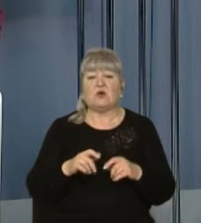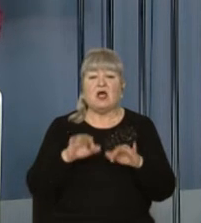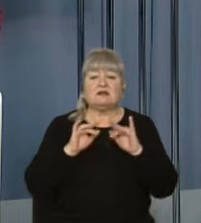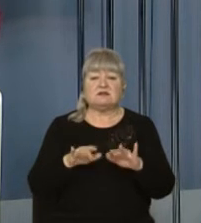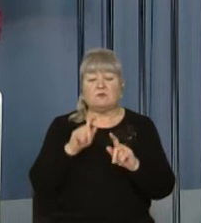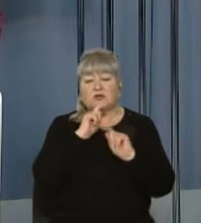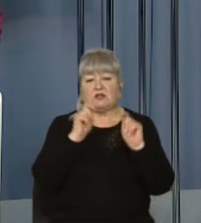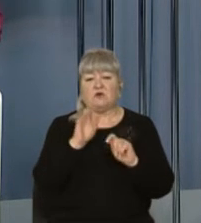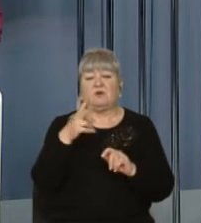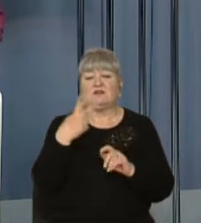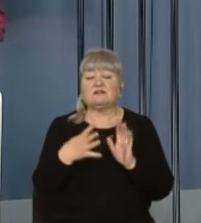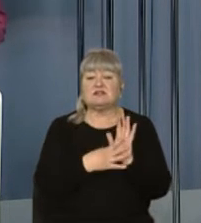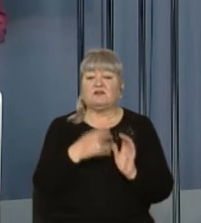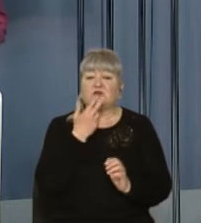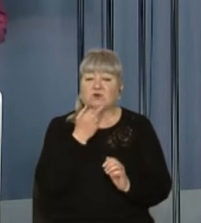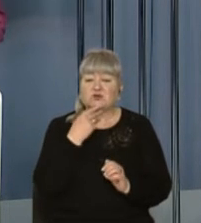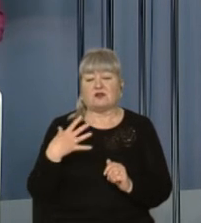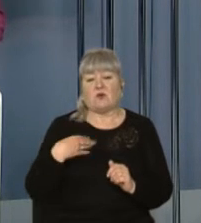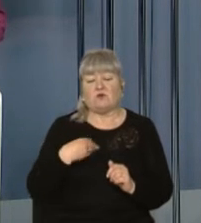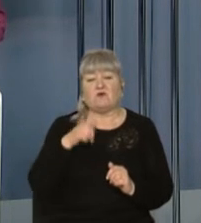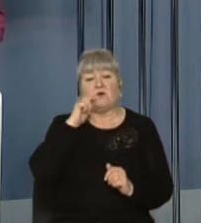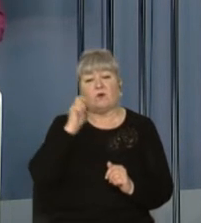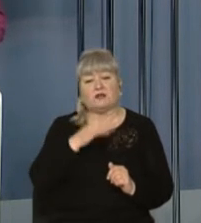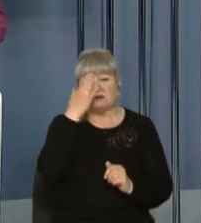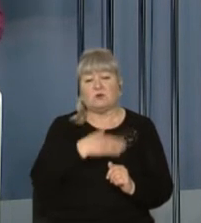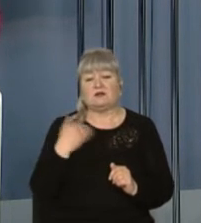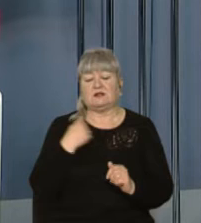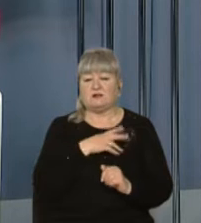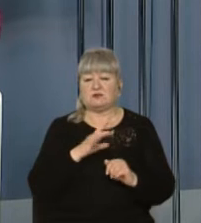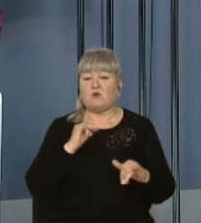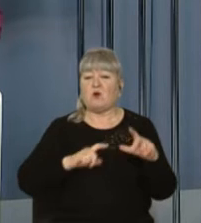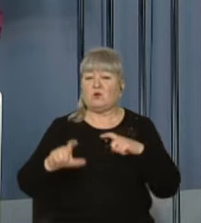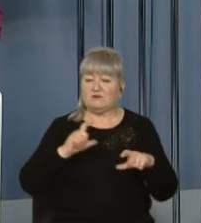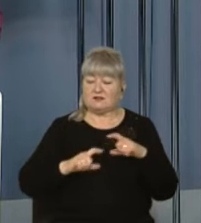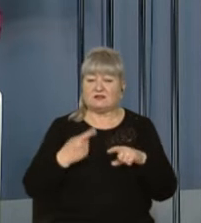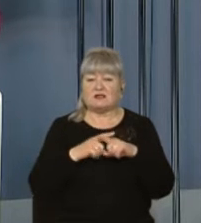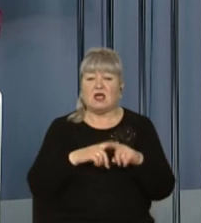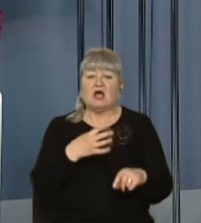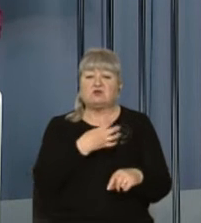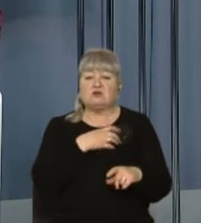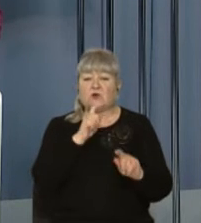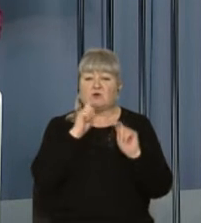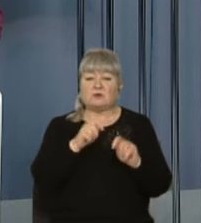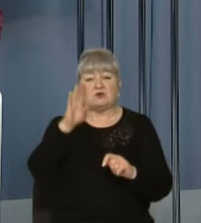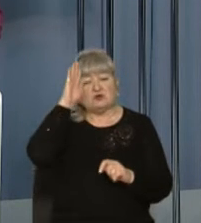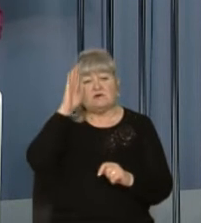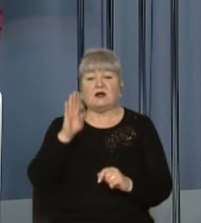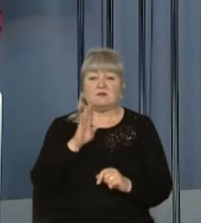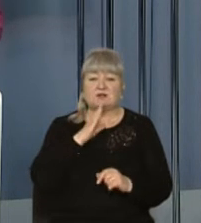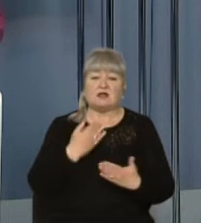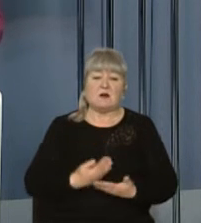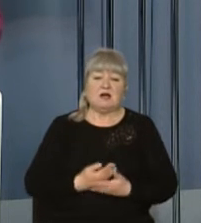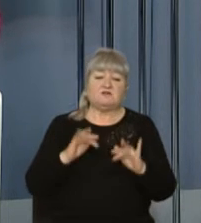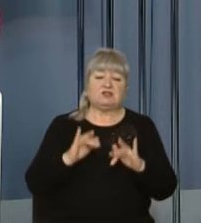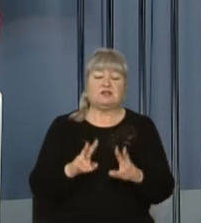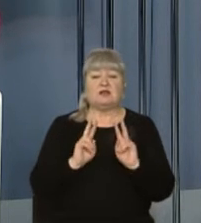29 червня у Львові в Українському католицькому університеті. Цю нагороду присуджують чоловікам та жінкам, життя та вчинки